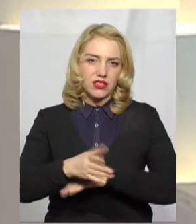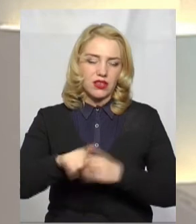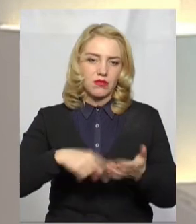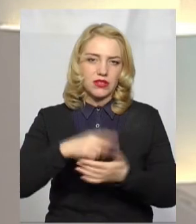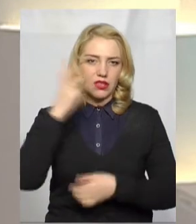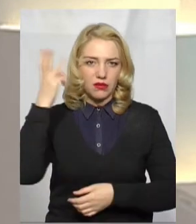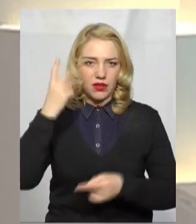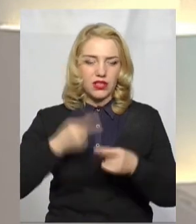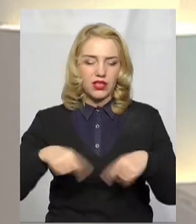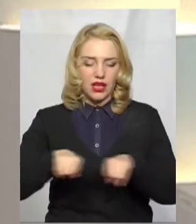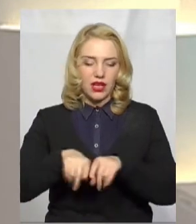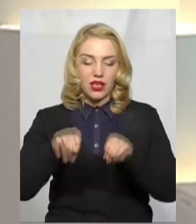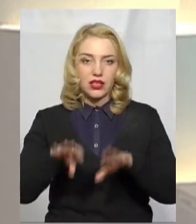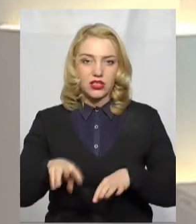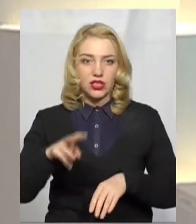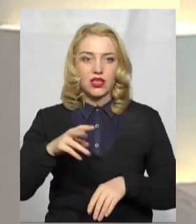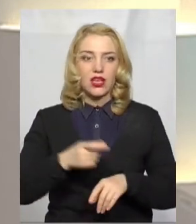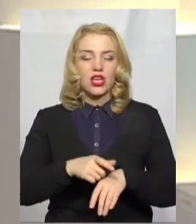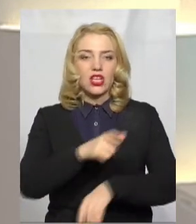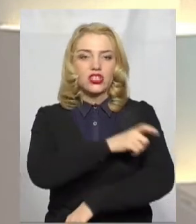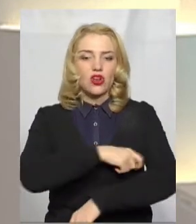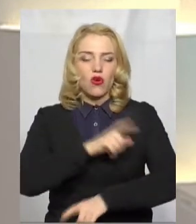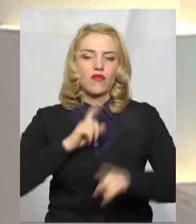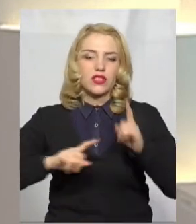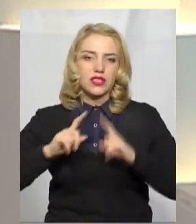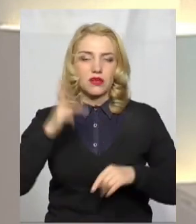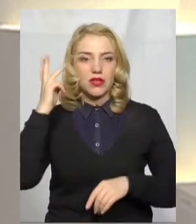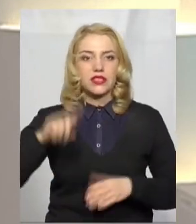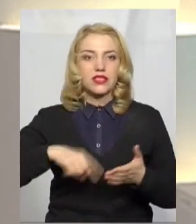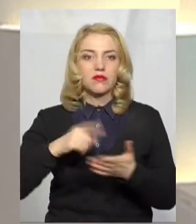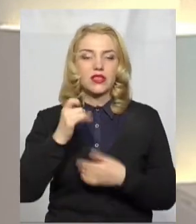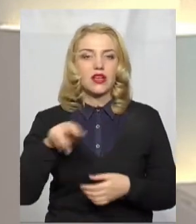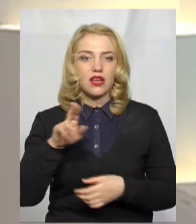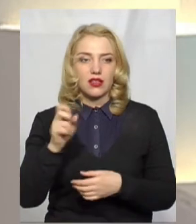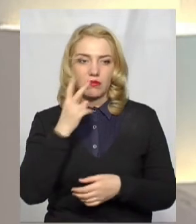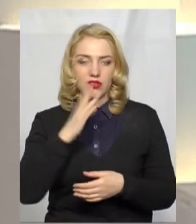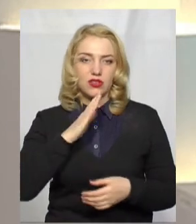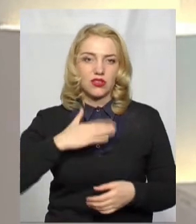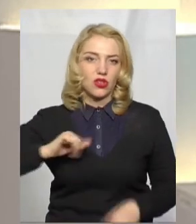позачергової сесії Хмельницької міської ради. Бачили їх мої колеги.